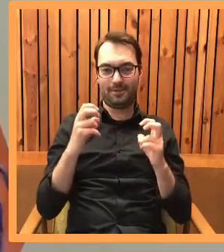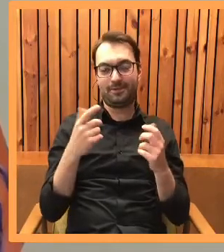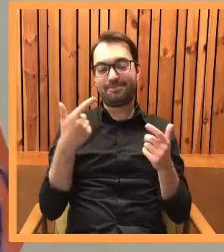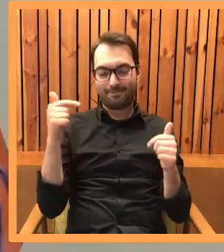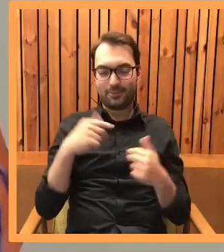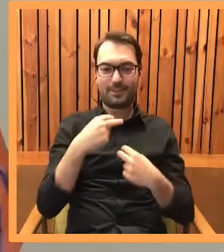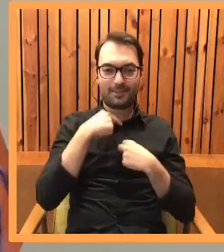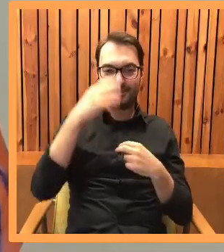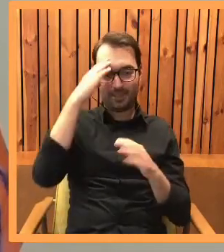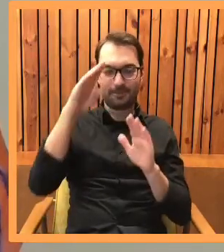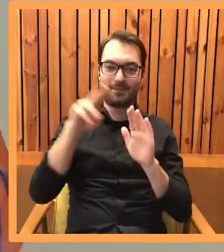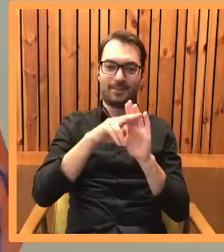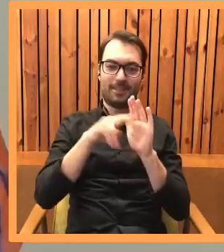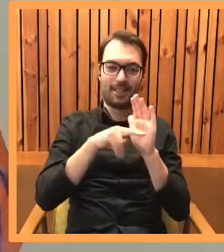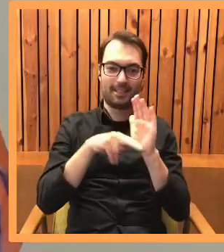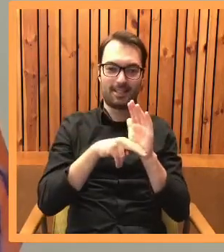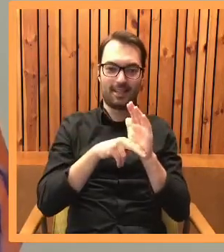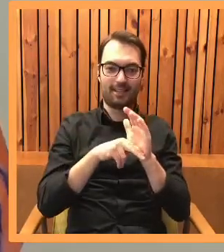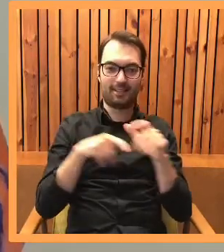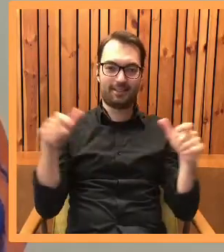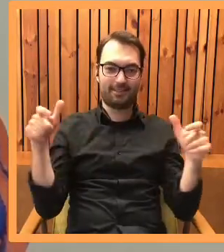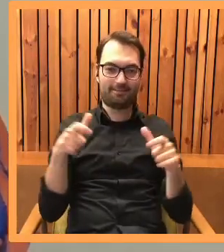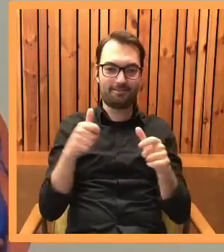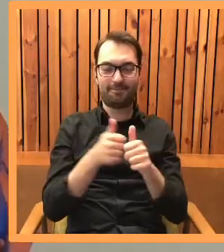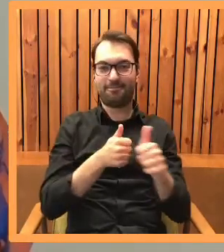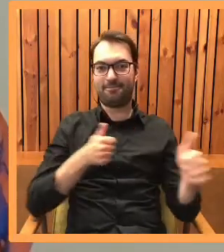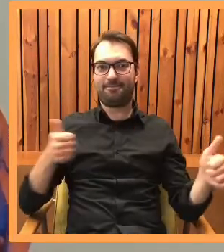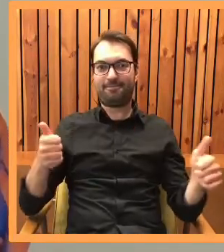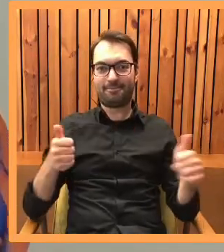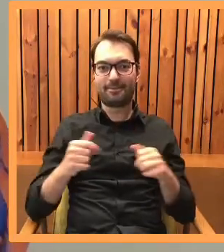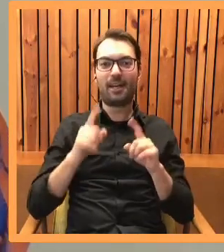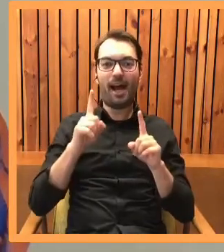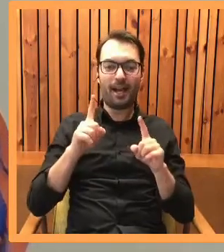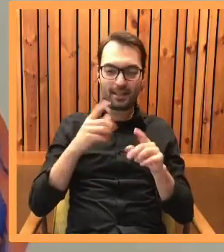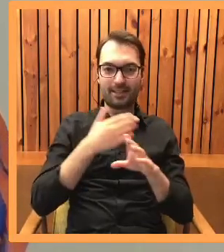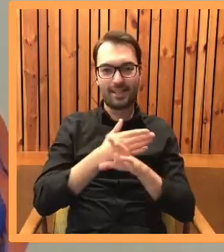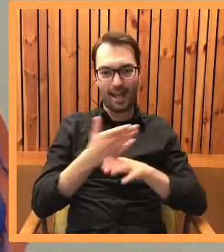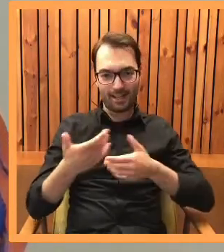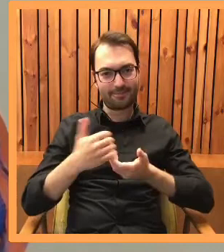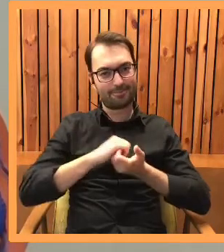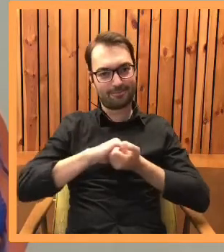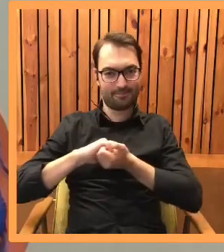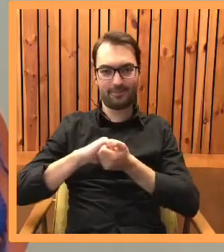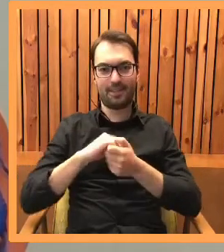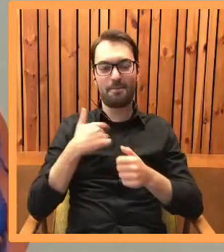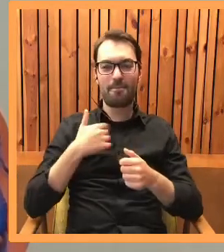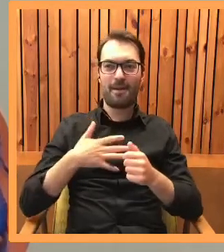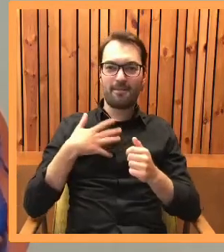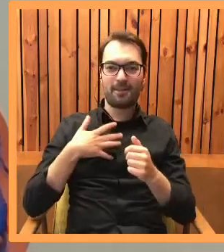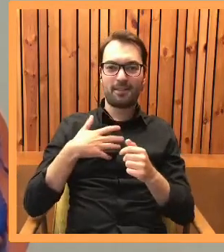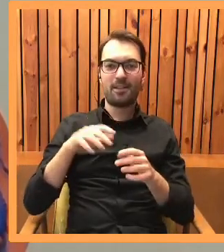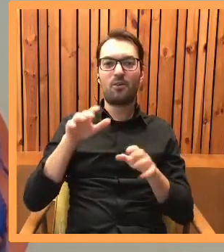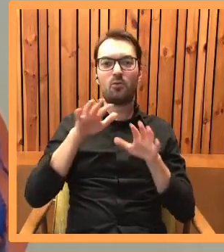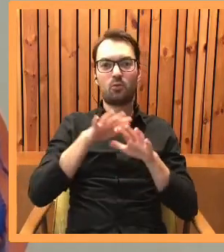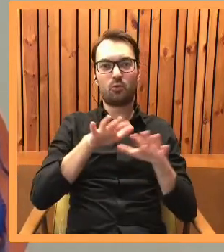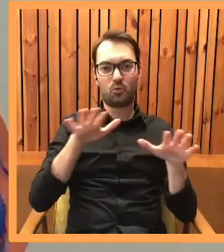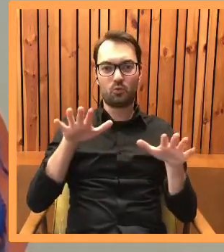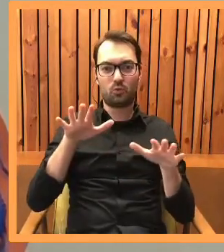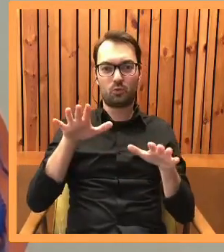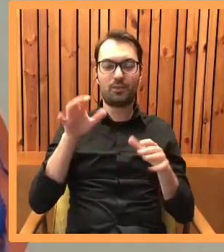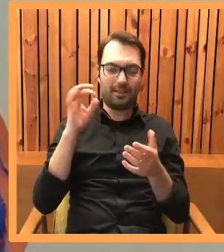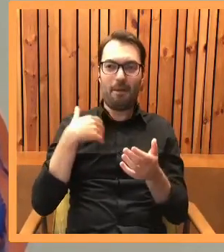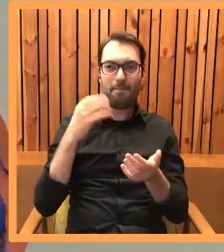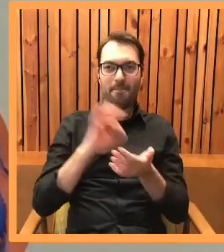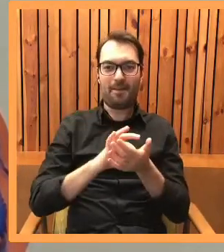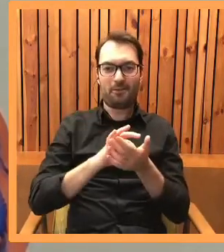trzeba, podczas zasad izolacji, ale jednocześnie jesteśmy bardzo razem. Mam wrażenie, że tych widzów jest wielu, nawet nie wrażenie, a